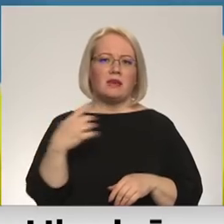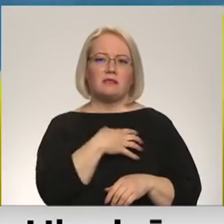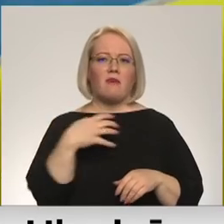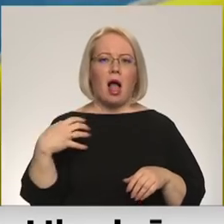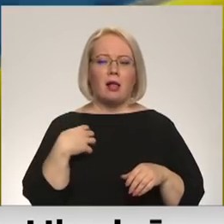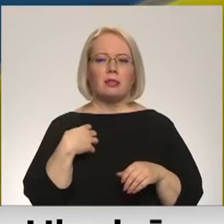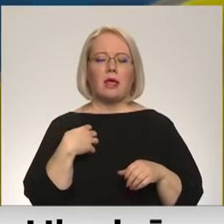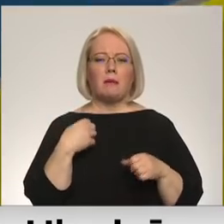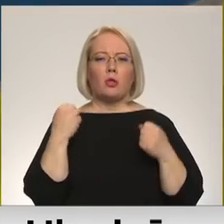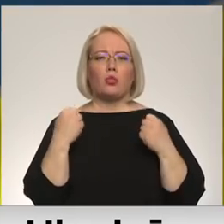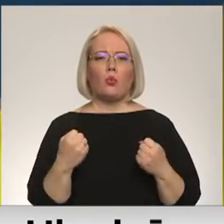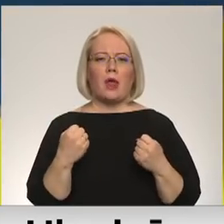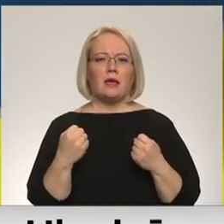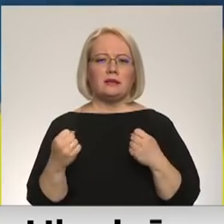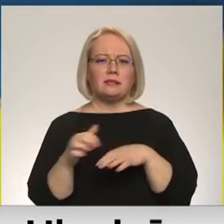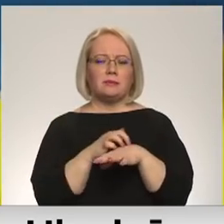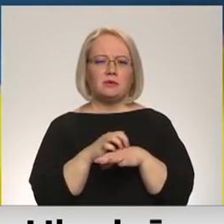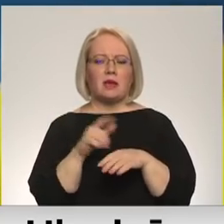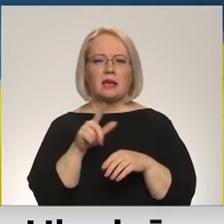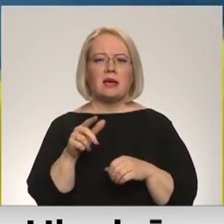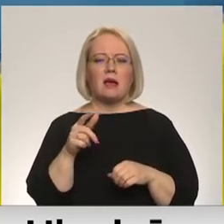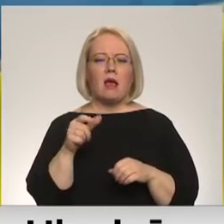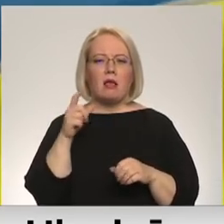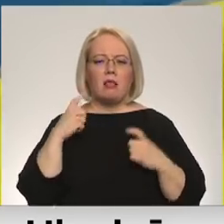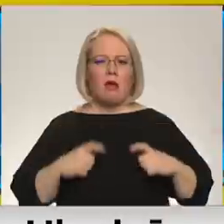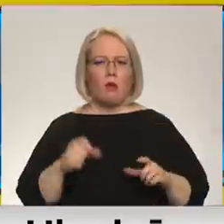visu pasauli, zvērīgi nogaldinot cilvēkus Ukraiņā?